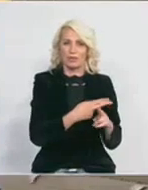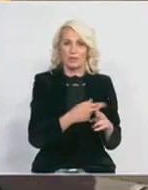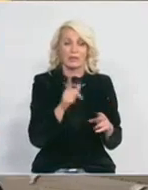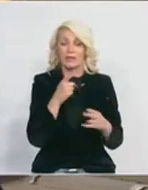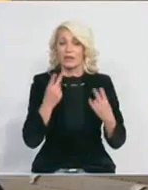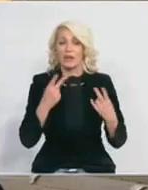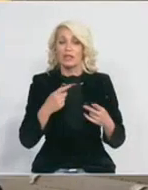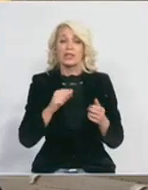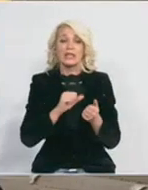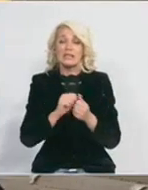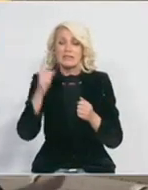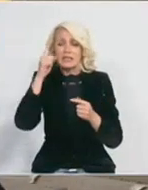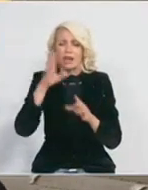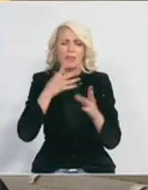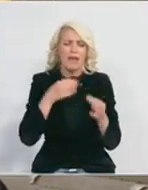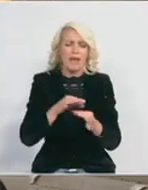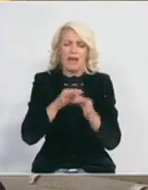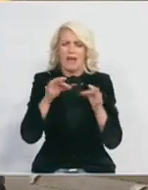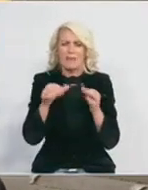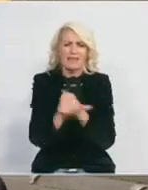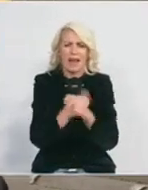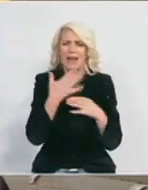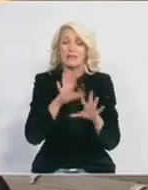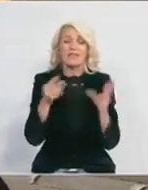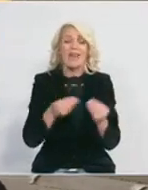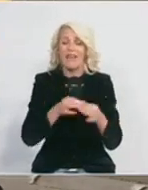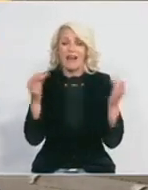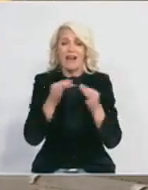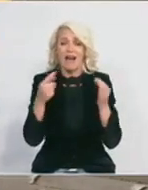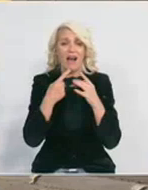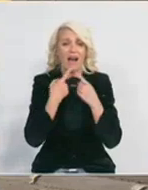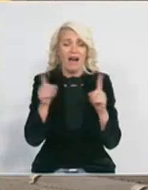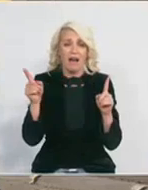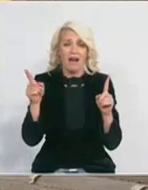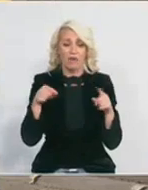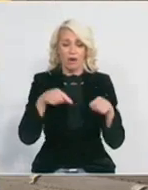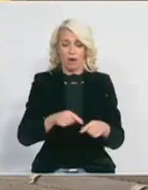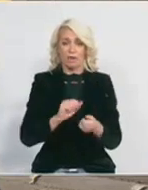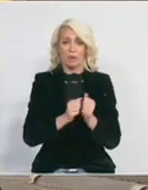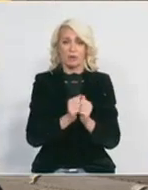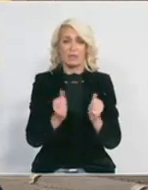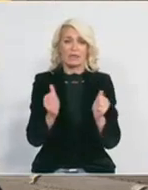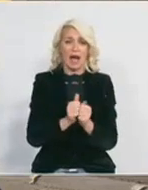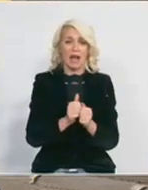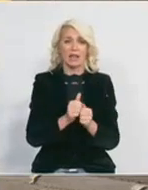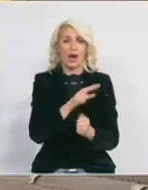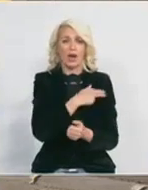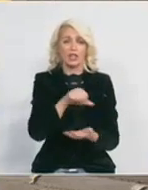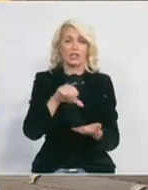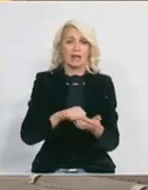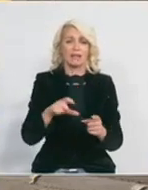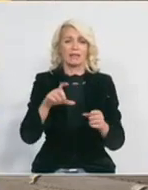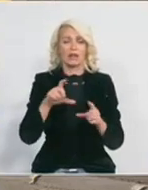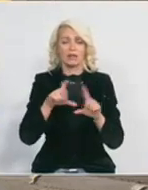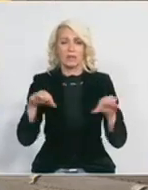važno da svi znaju sve. Nema ovde nijedne tajne. Mi u ovoj borbi, zajedno sa kliničkim centrom, Domom zdravlja,